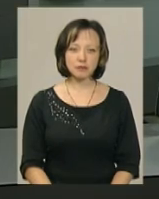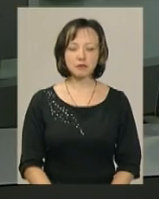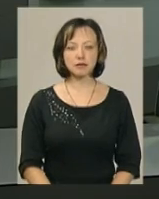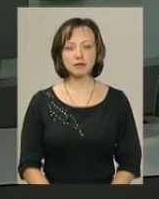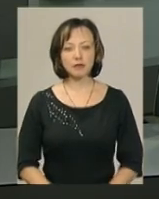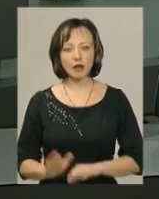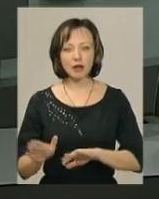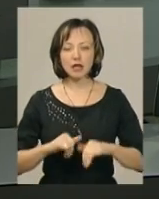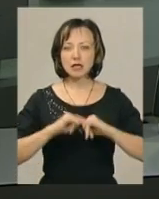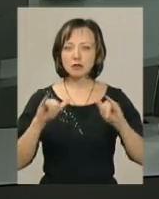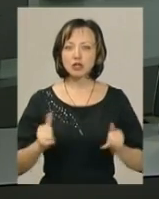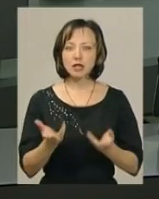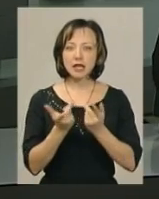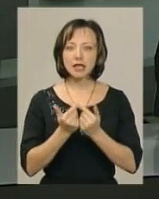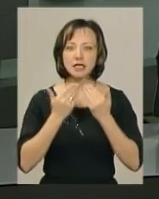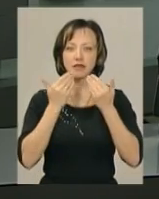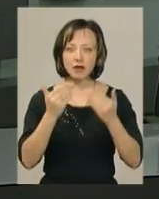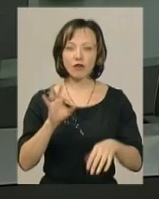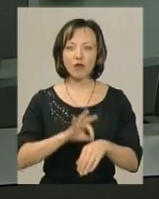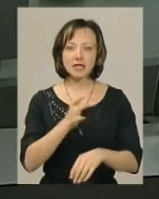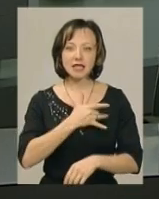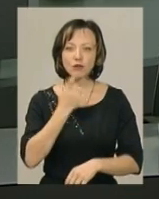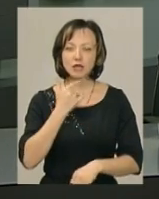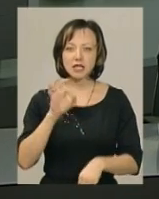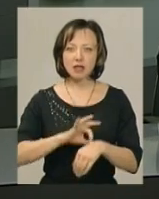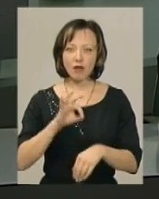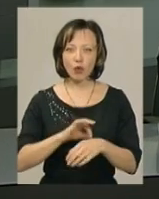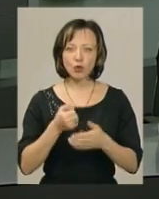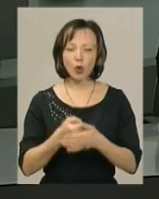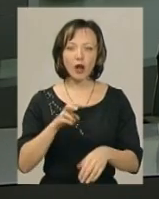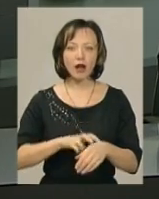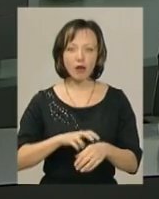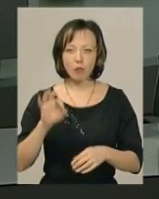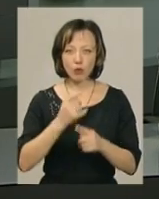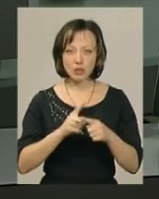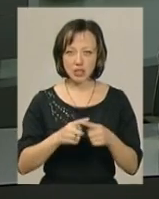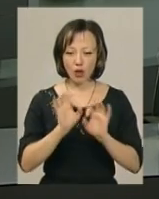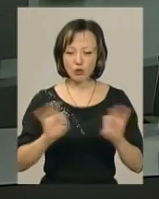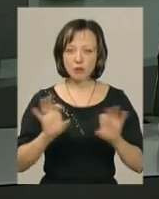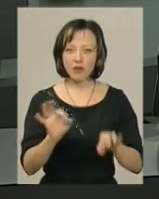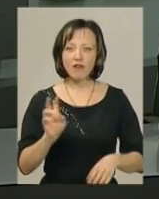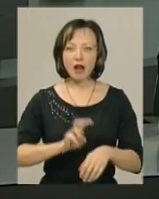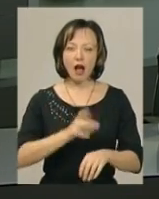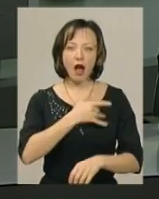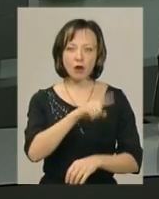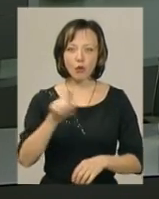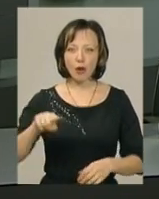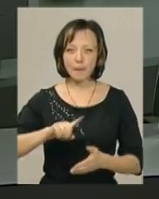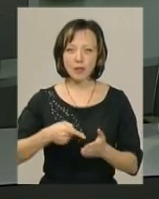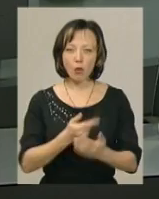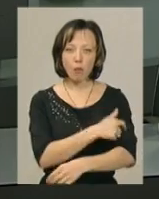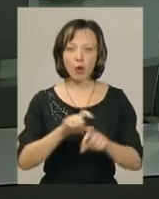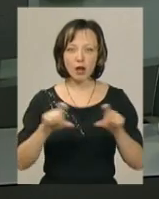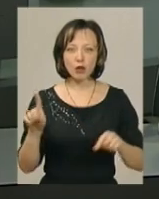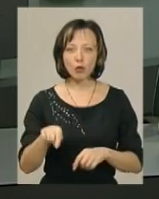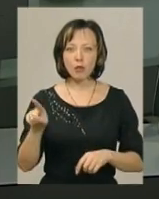Збільшилась кількість звернень недужих на серцево-судинні захворювання до лікарів. Про це розповів кардіолог Хмельницької міської поліклініки